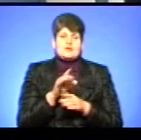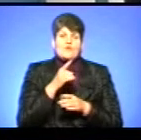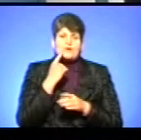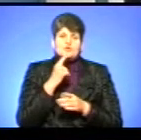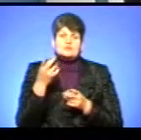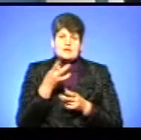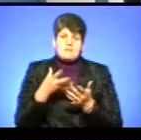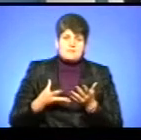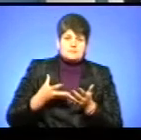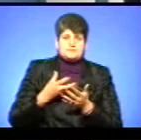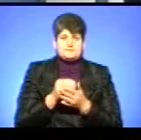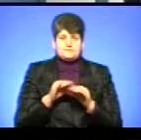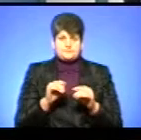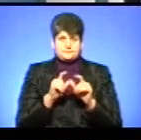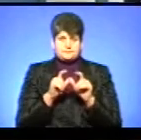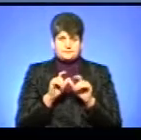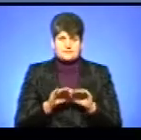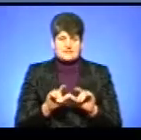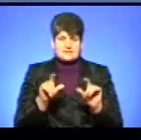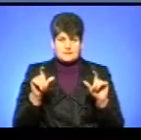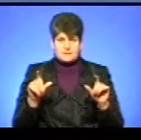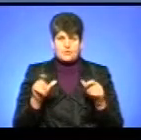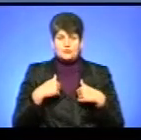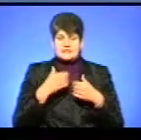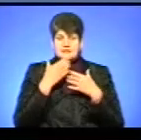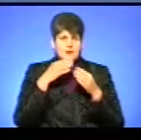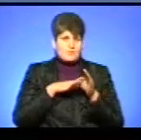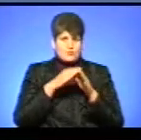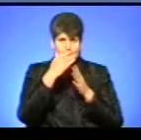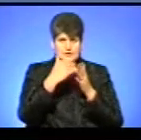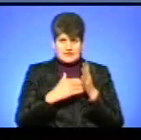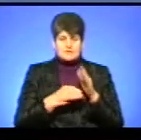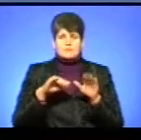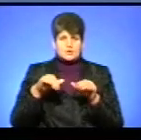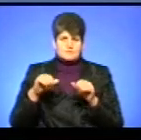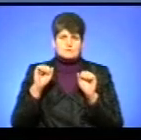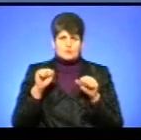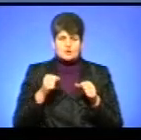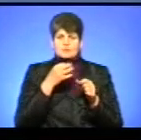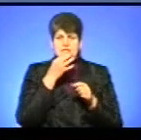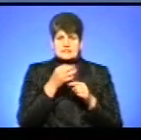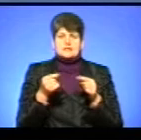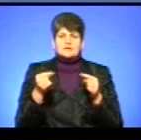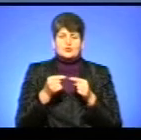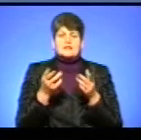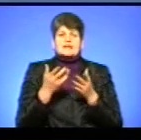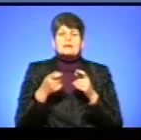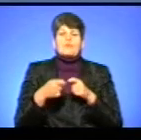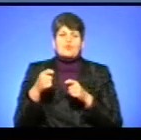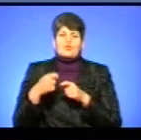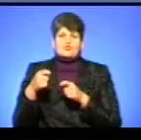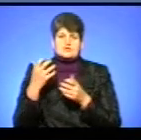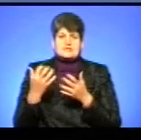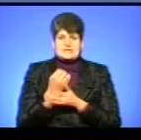дітей у дошкільних навчальних закладах. Оскільки ми ще не маємо повного тексту, то тільки згодом ми зможемо сказати, які самі порушення